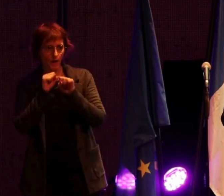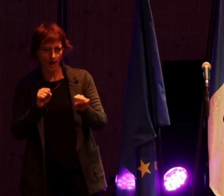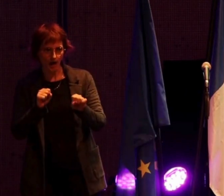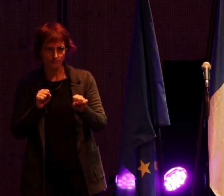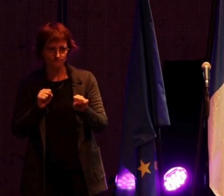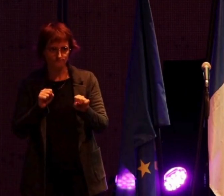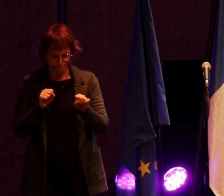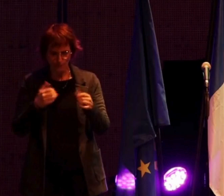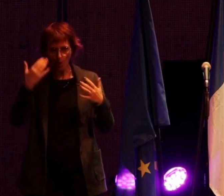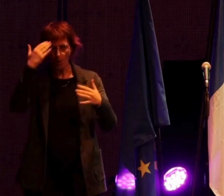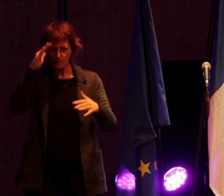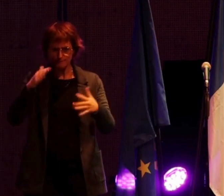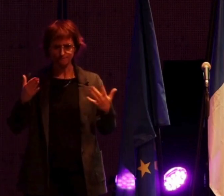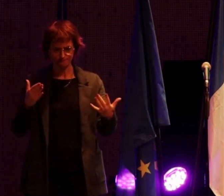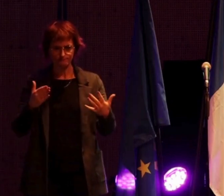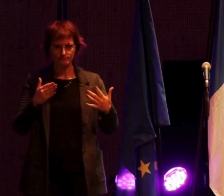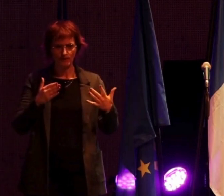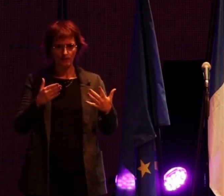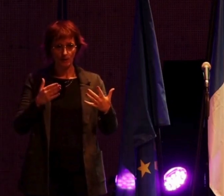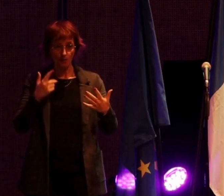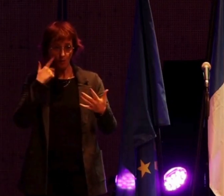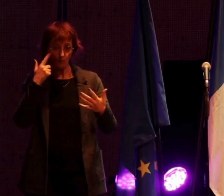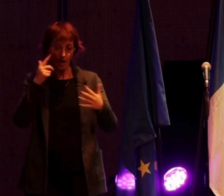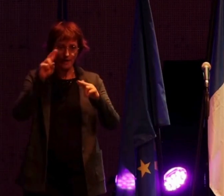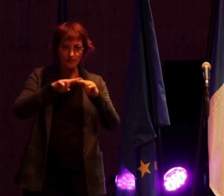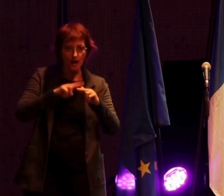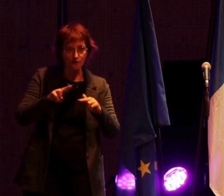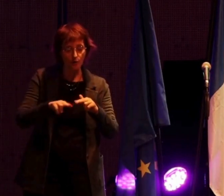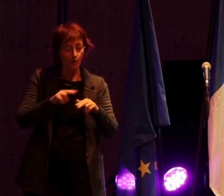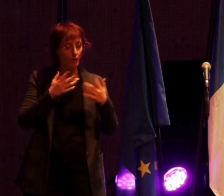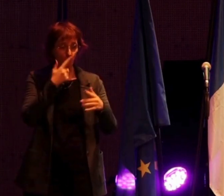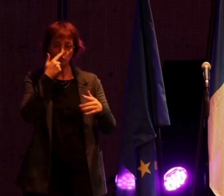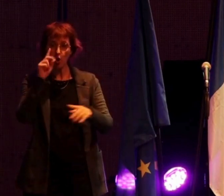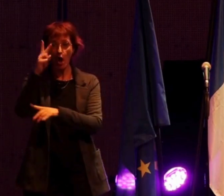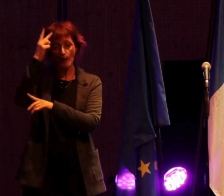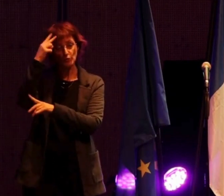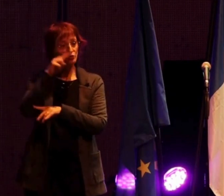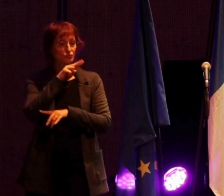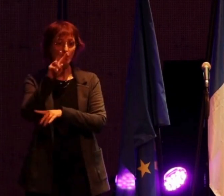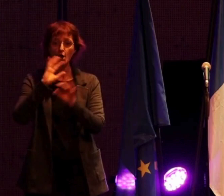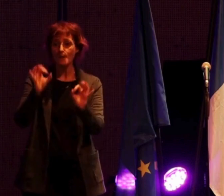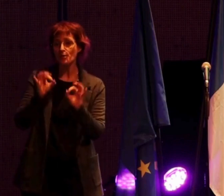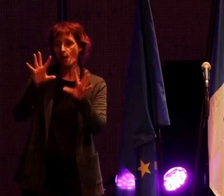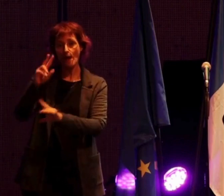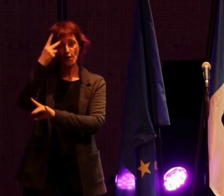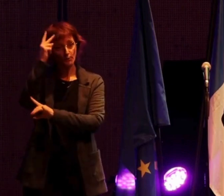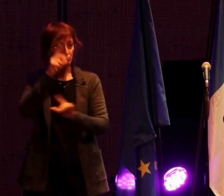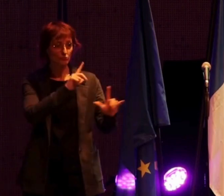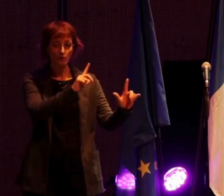découvre que les réalisations effectuées paraissent très rapidement naturelles et entrent dans le quotidien à peine réalisées.